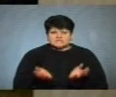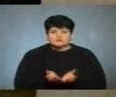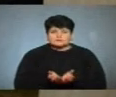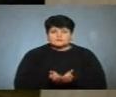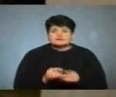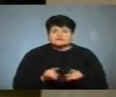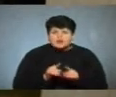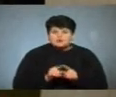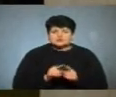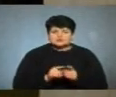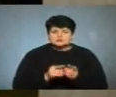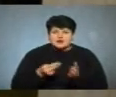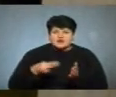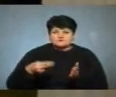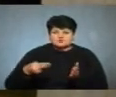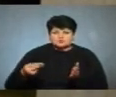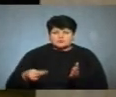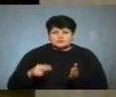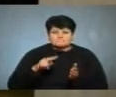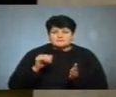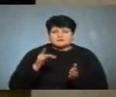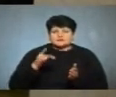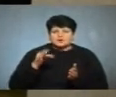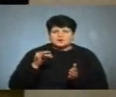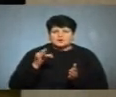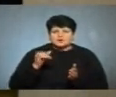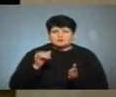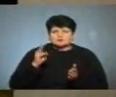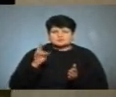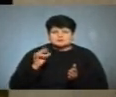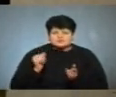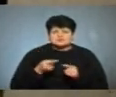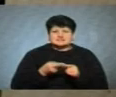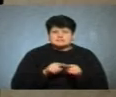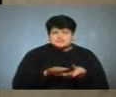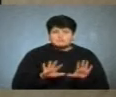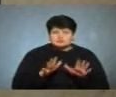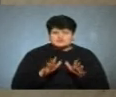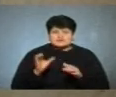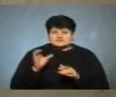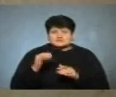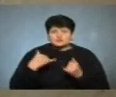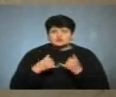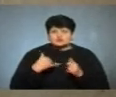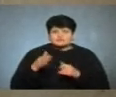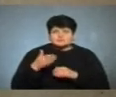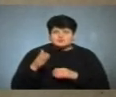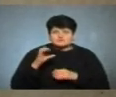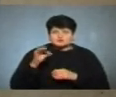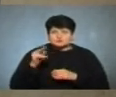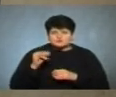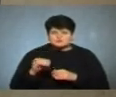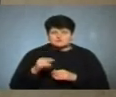Також автографи підгрушної. Під час цих подій вона з синьо-жовтим прапором в Сочі, в